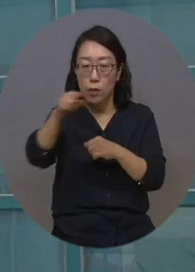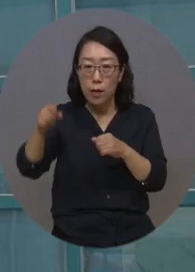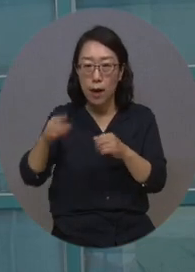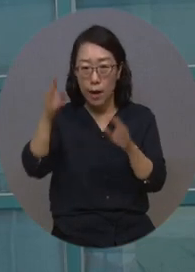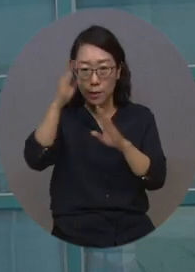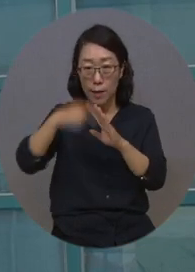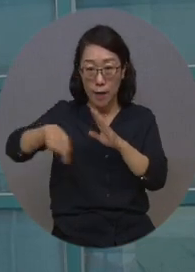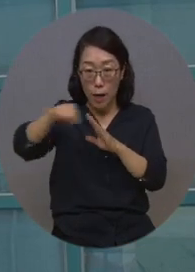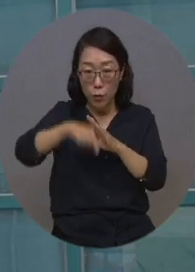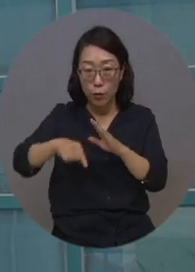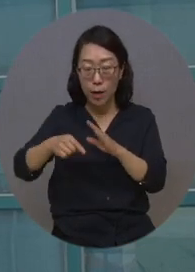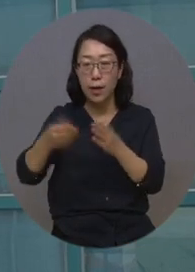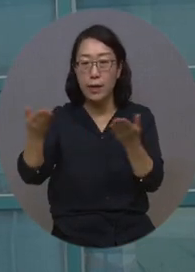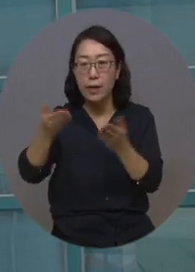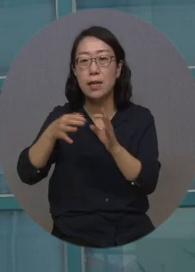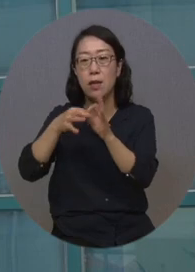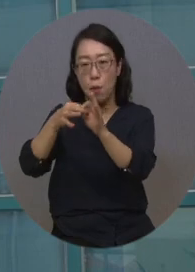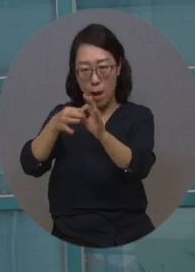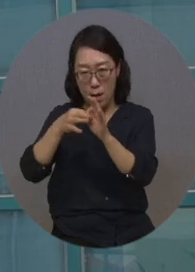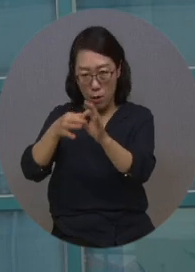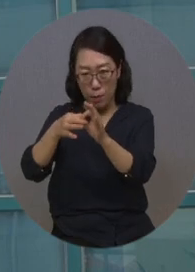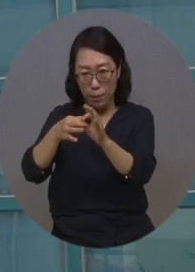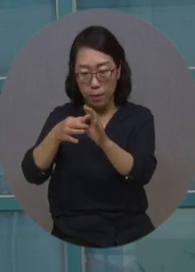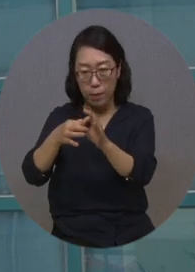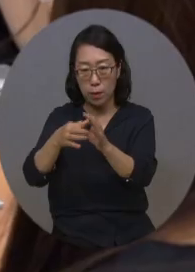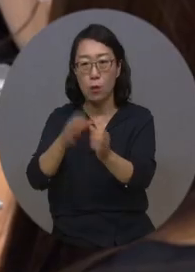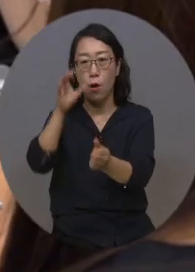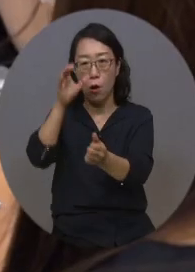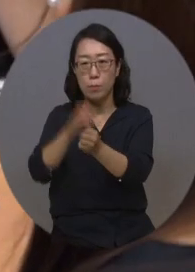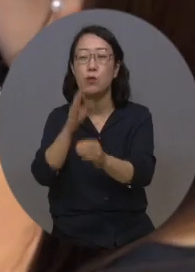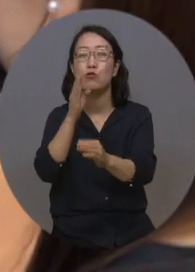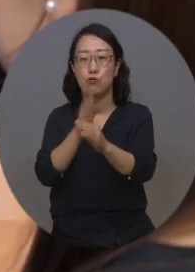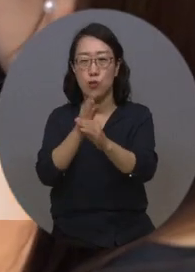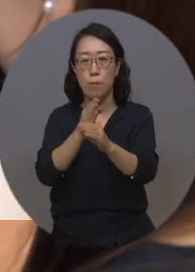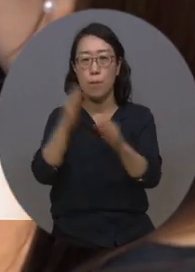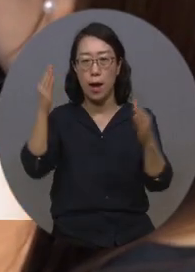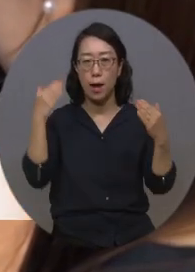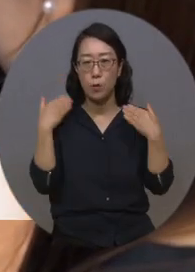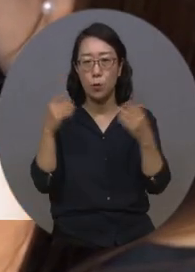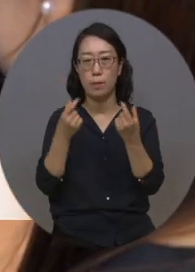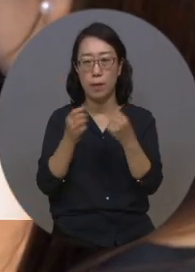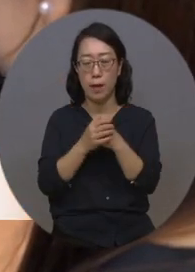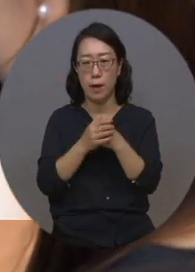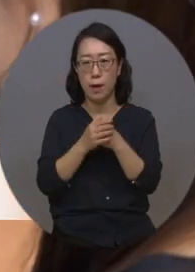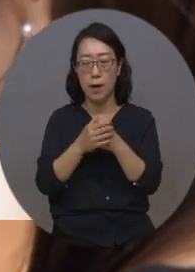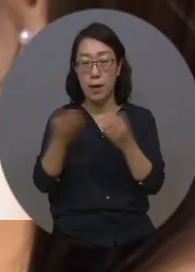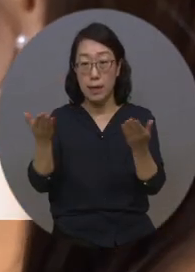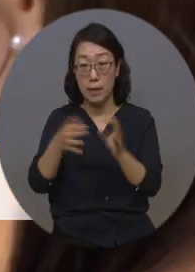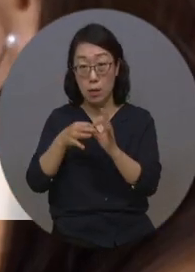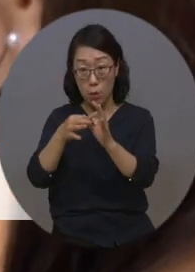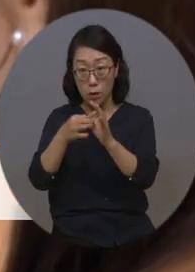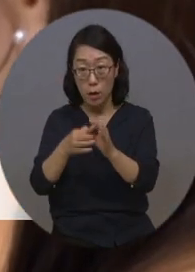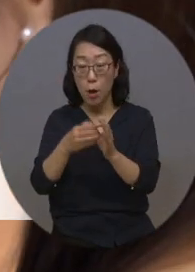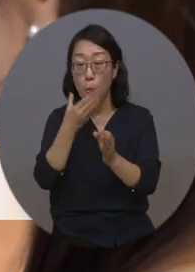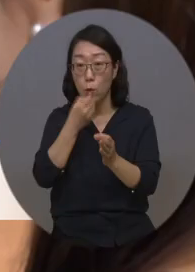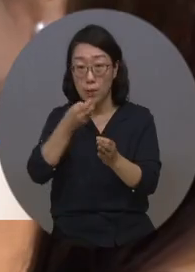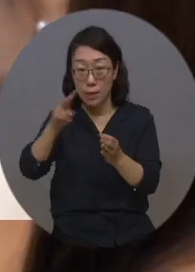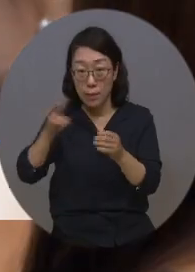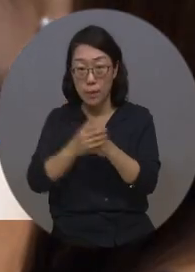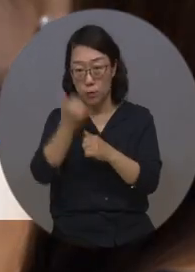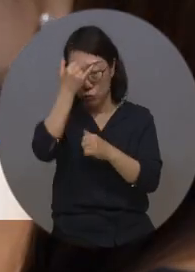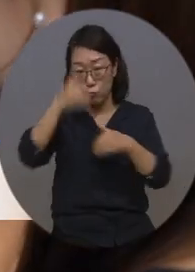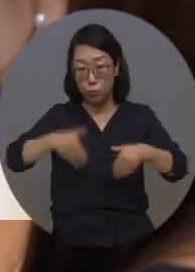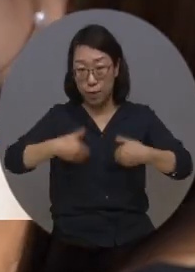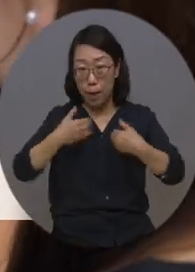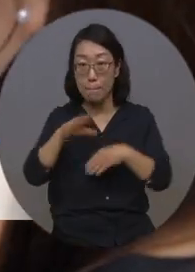취업연계 중점 대학 사업에 선정된 학교입니다. 학생들은 취업연계 근로를 통해 복지TV 충남방송에서 전공